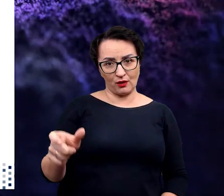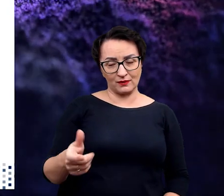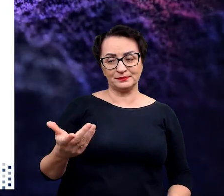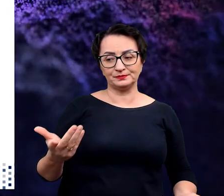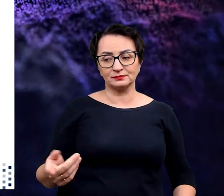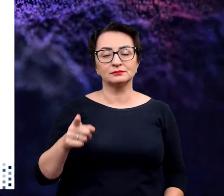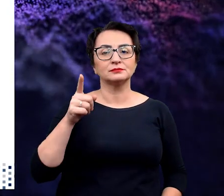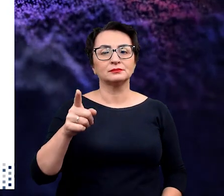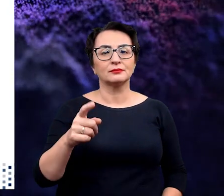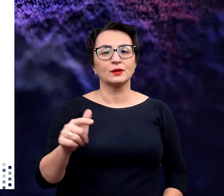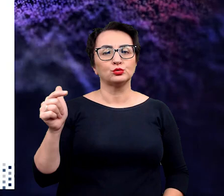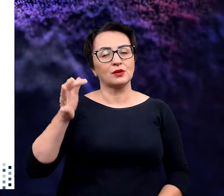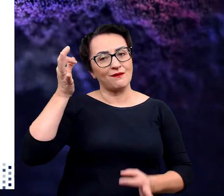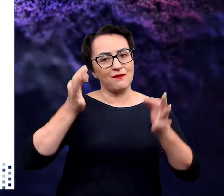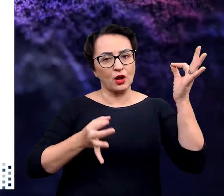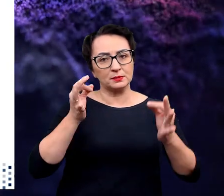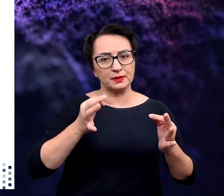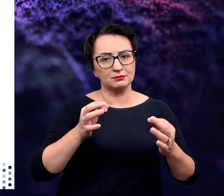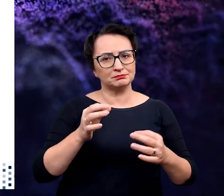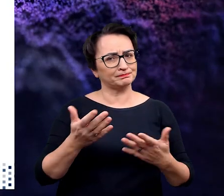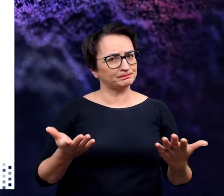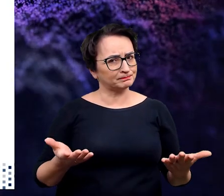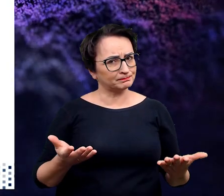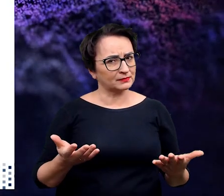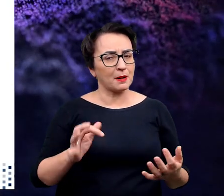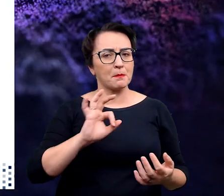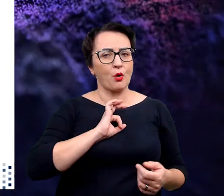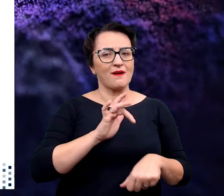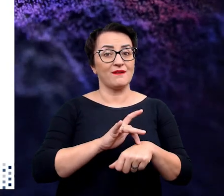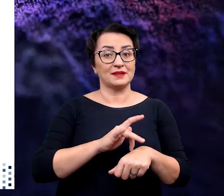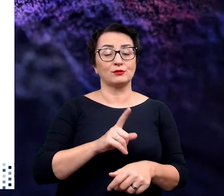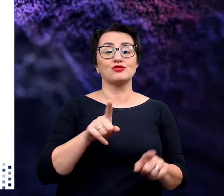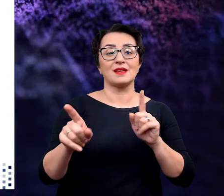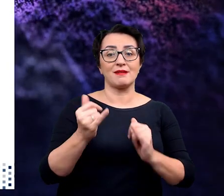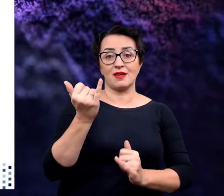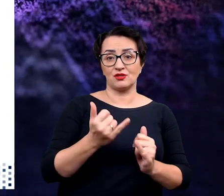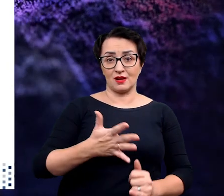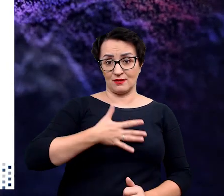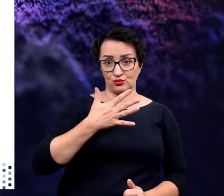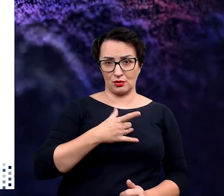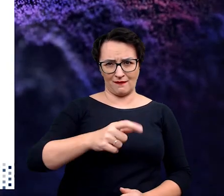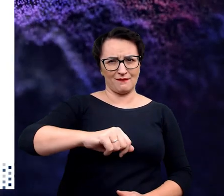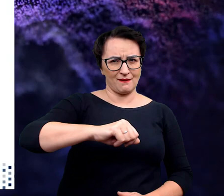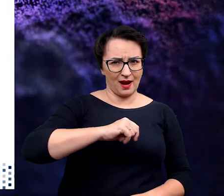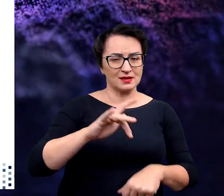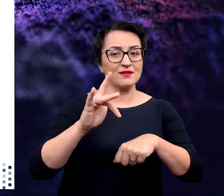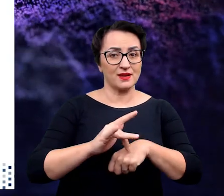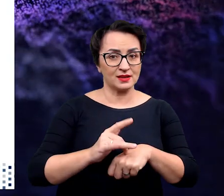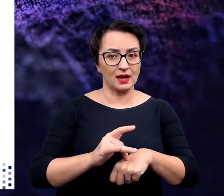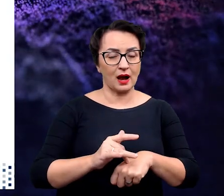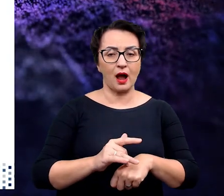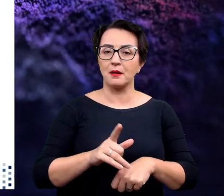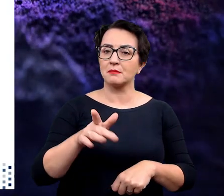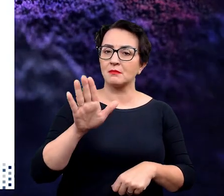rola naukowca? Rolą naukowca jest wątpić we własne wyniki. To znaczy, jeśli wydaje wam się, że coś dostaliście fajnego, to waszym